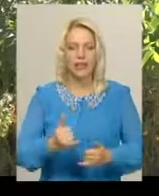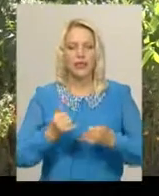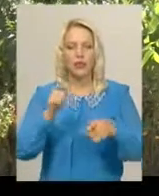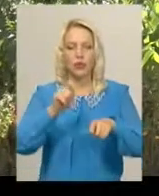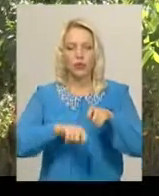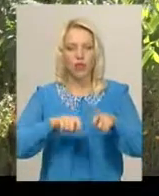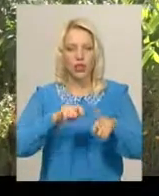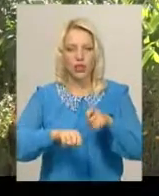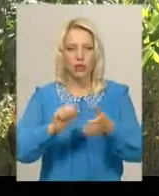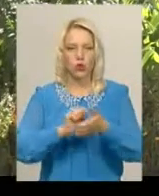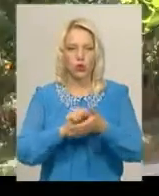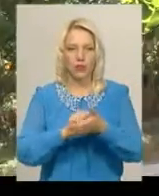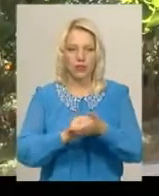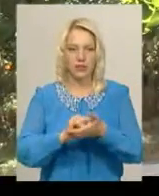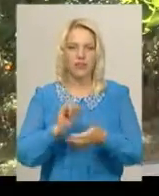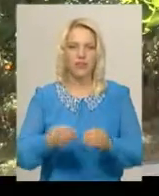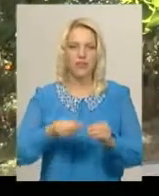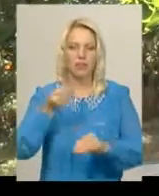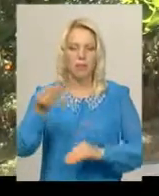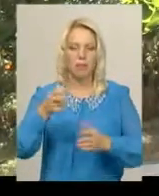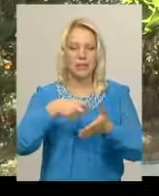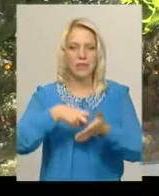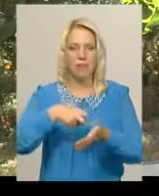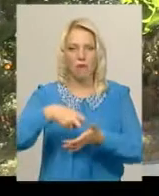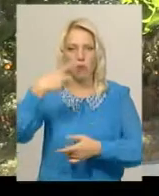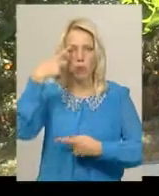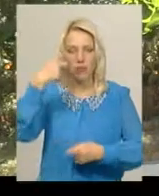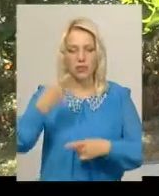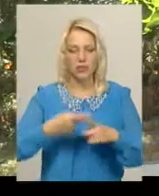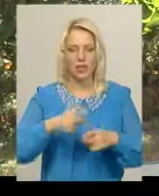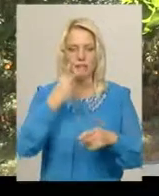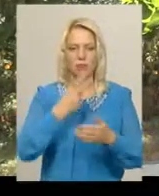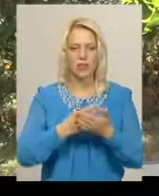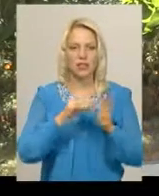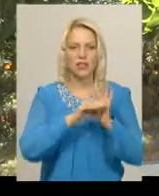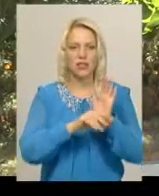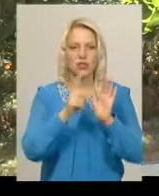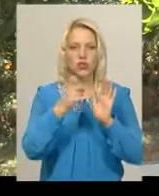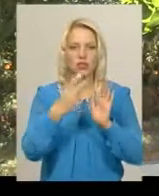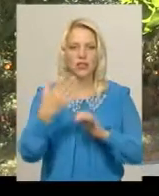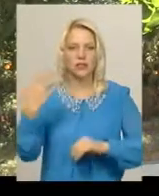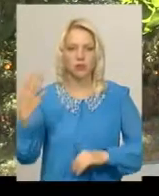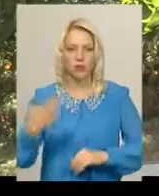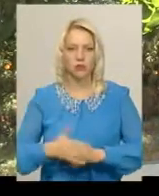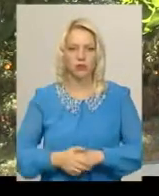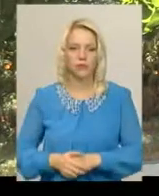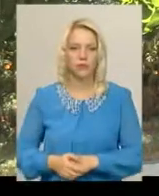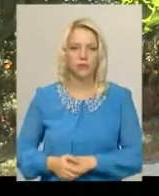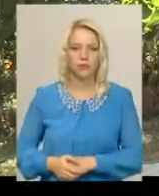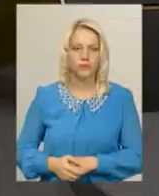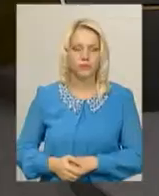а також винесення письмового попередження. Це передбачено статтею 125 Кодексу України про відмістивні правопорушення.